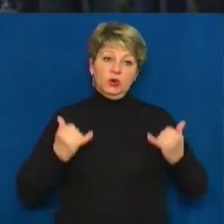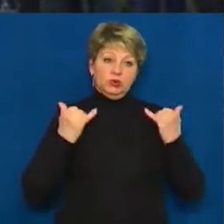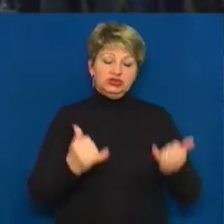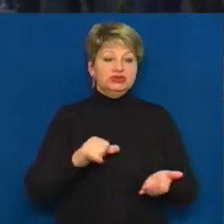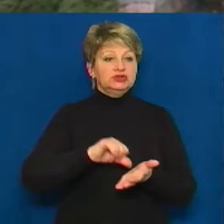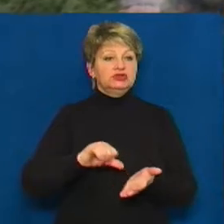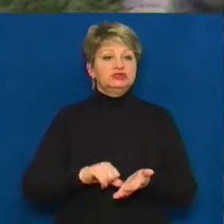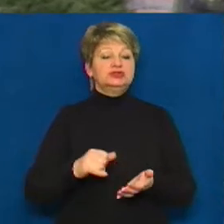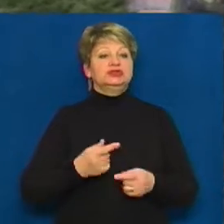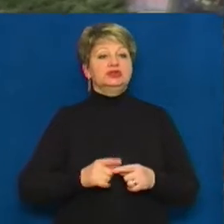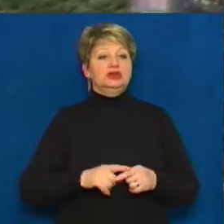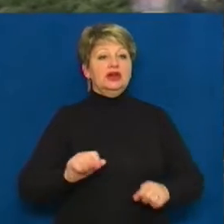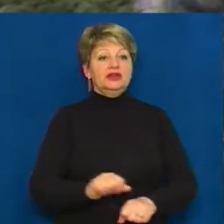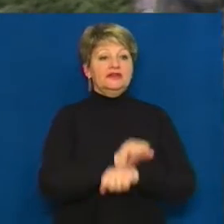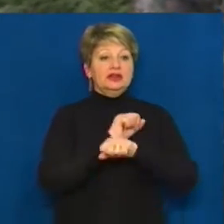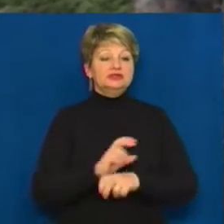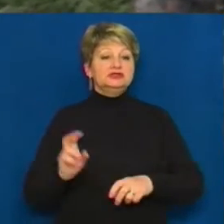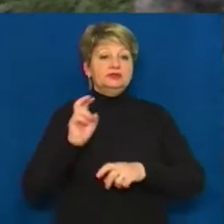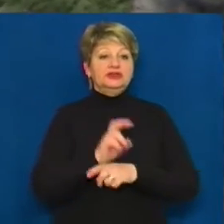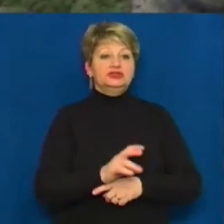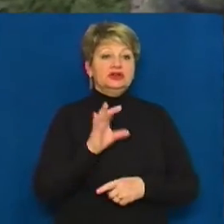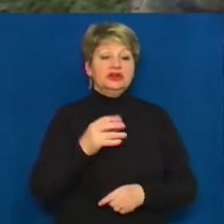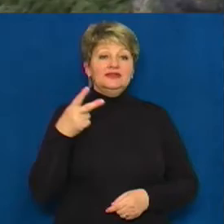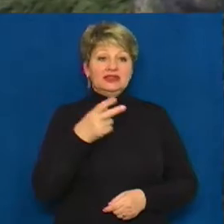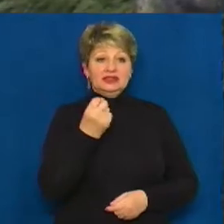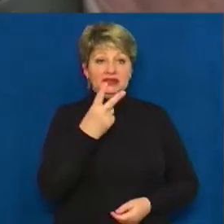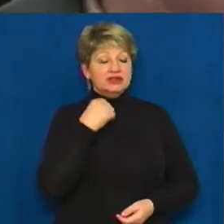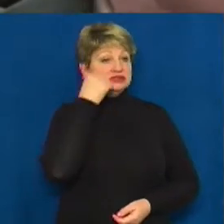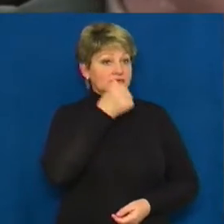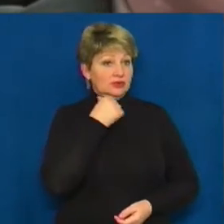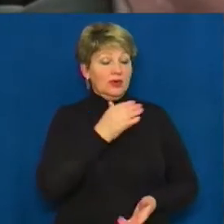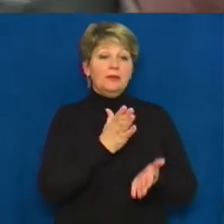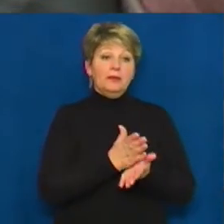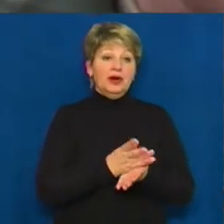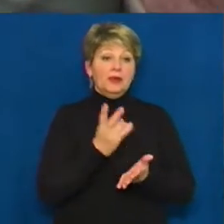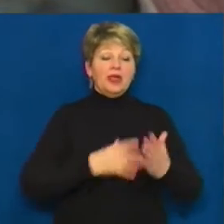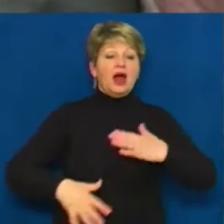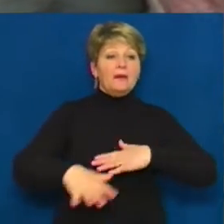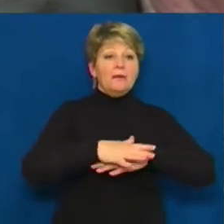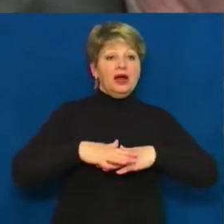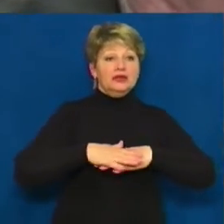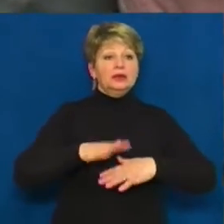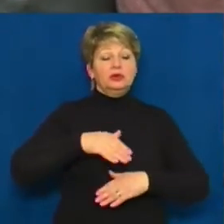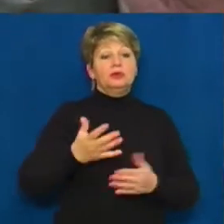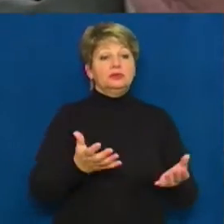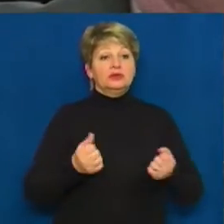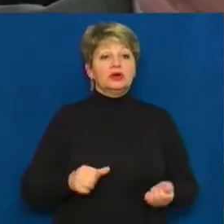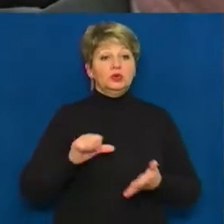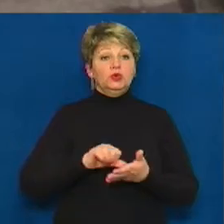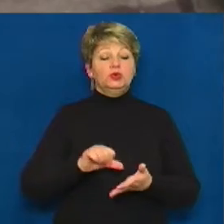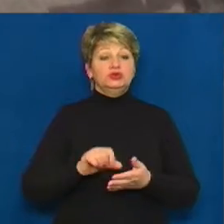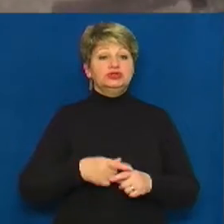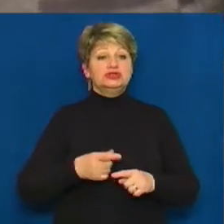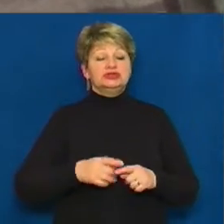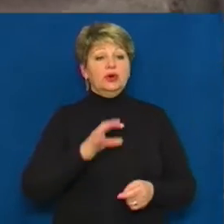сюди прийшов черкасець Олександр Канівець. У 2013 році він перебував на Майдані. Потім брав участь в операції об